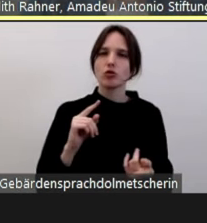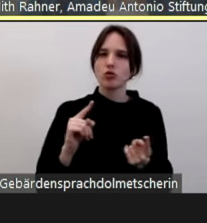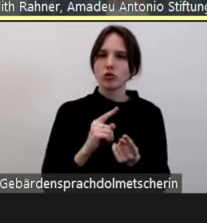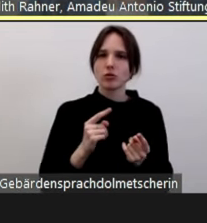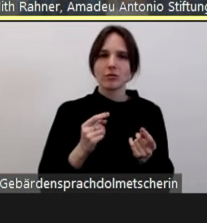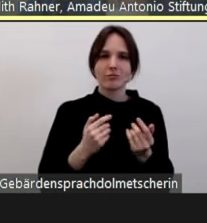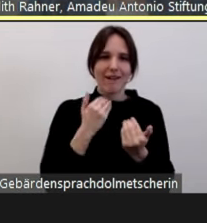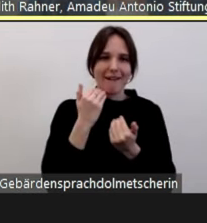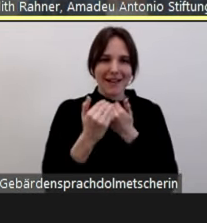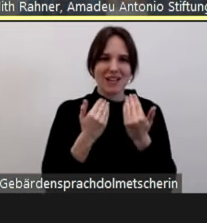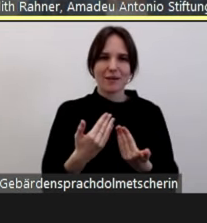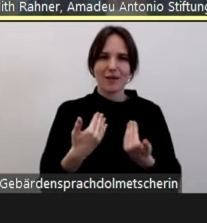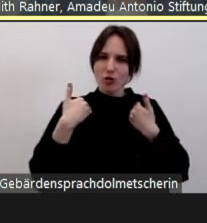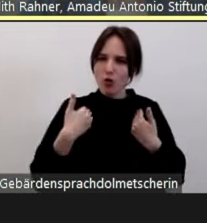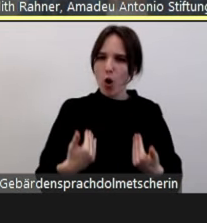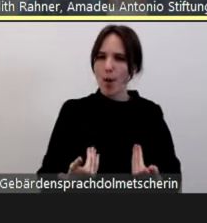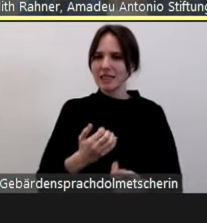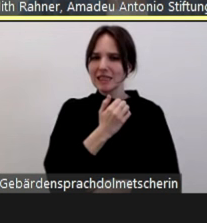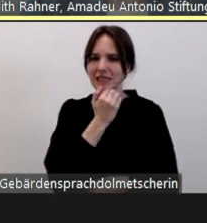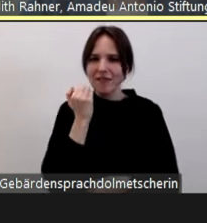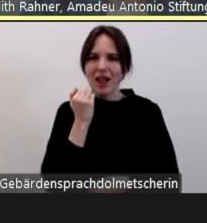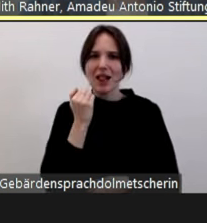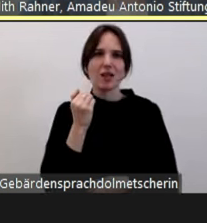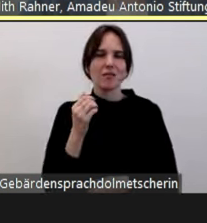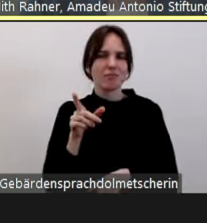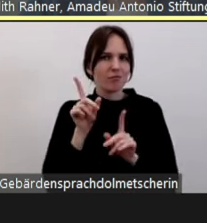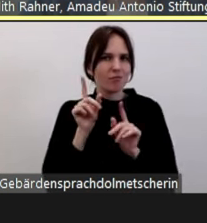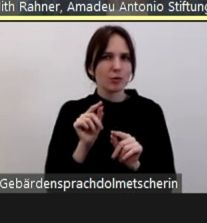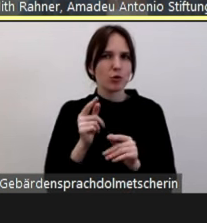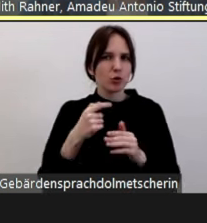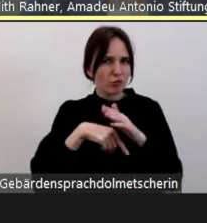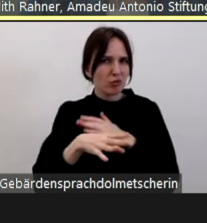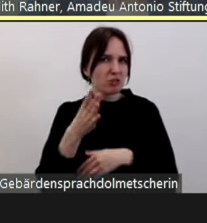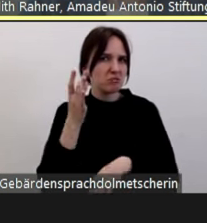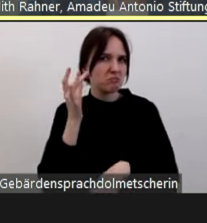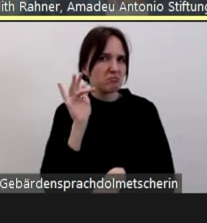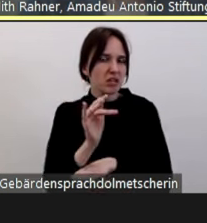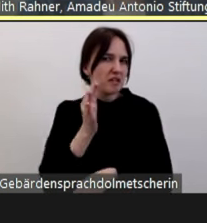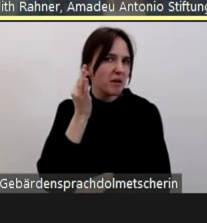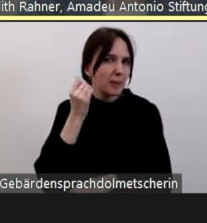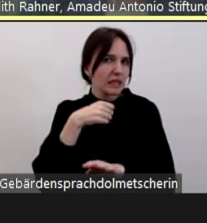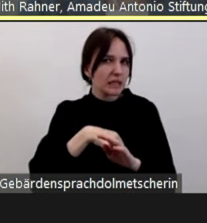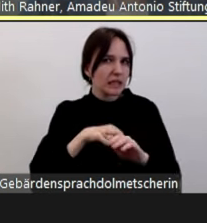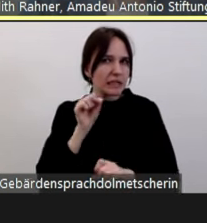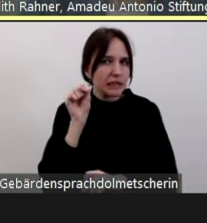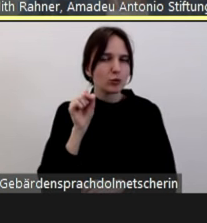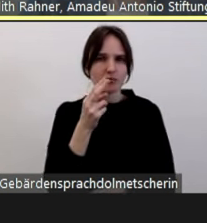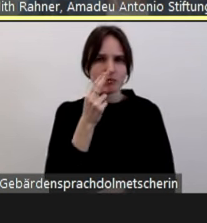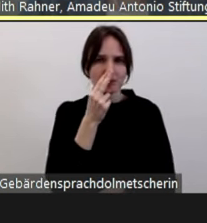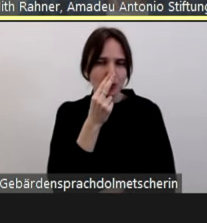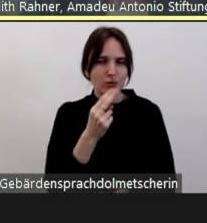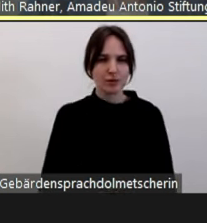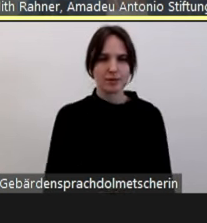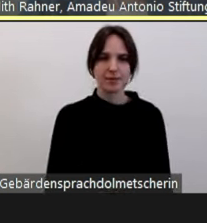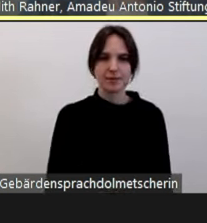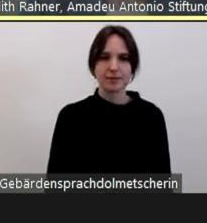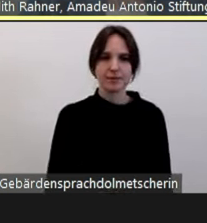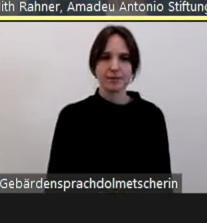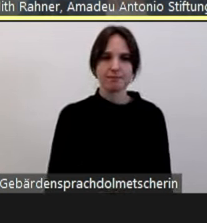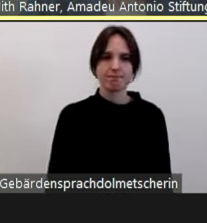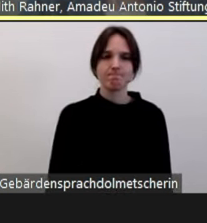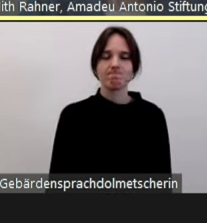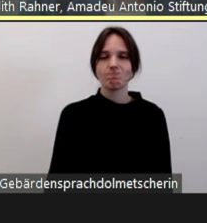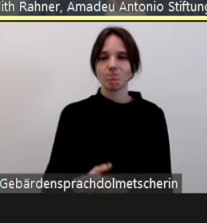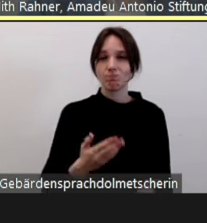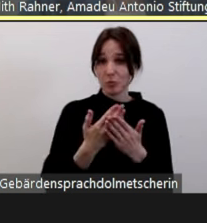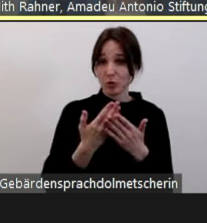physische Gewalt oder antifeministisch motivierte physische Gewalt. Das Beispiel, was wir hier mitgebracht haben, eine Frau wird am